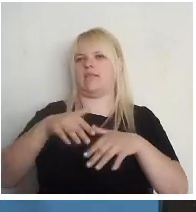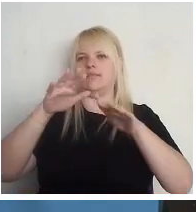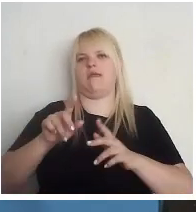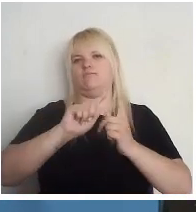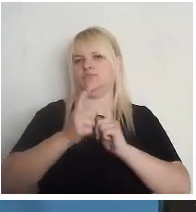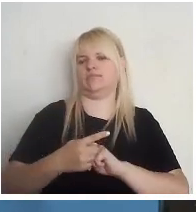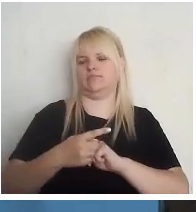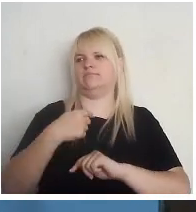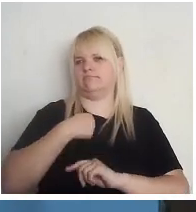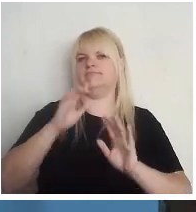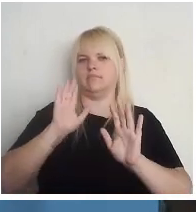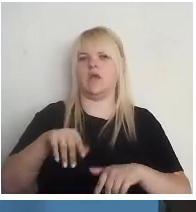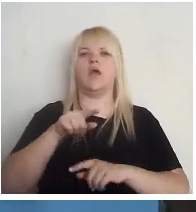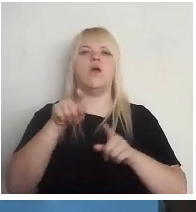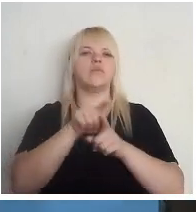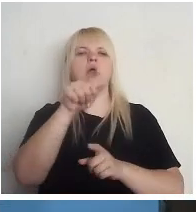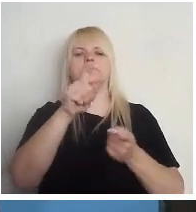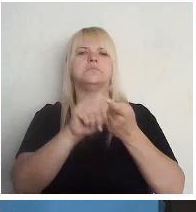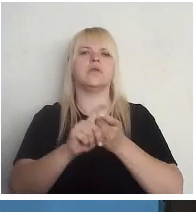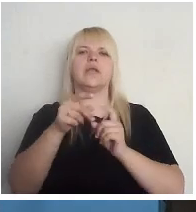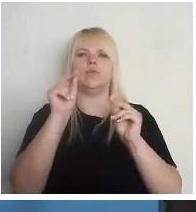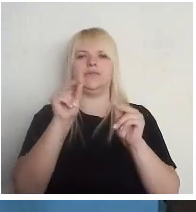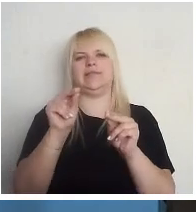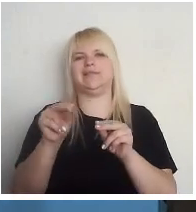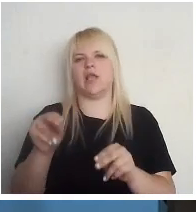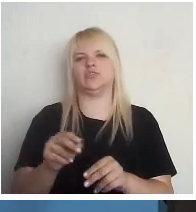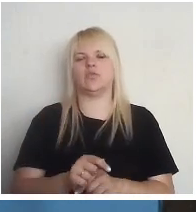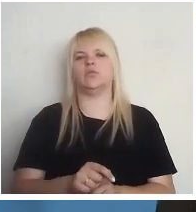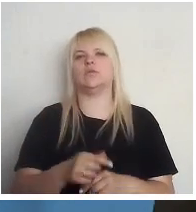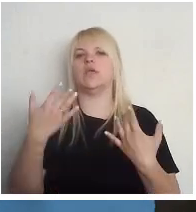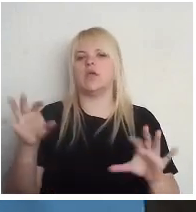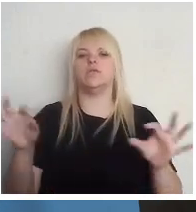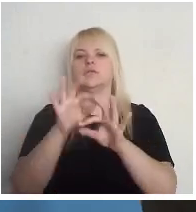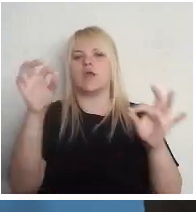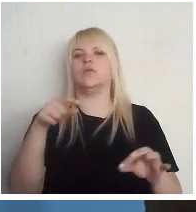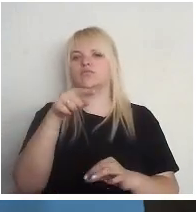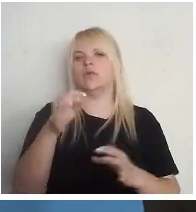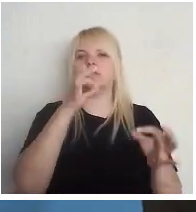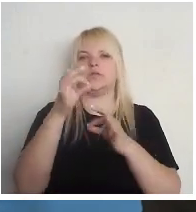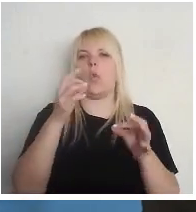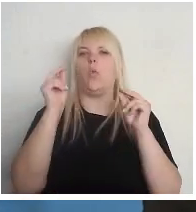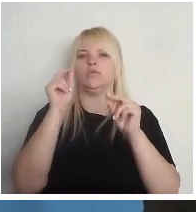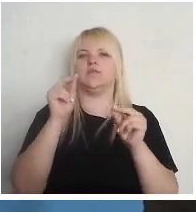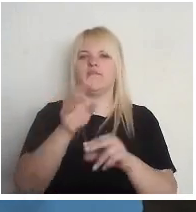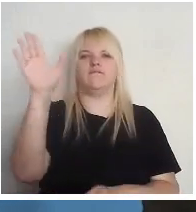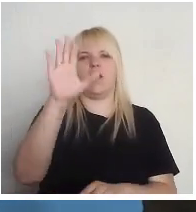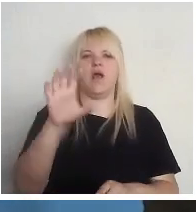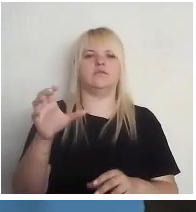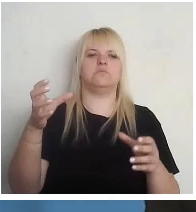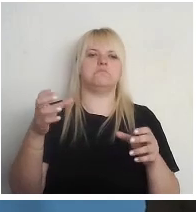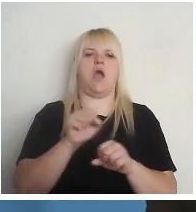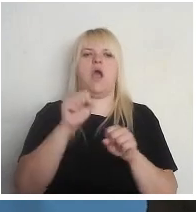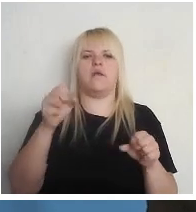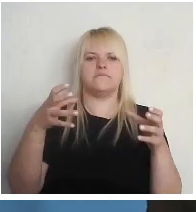Un tas jau ir saistīts arī ar šo uzticēšanos, ko es mēs sākām šo diskusiju uzticēšanos valsts pārvaldē, valdībai,